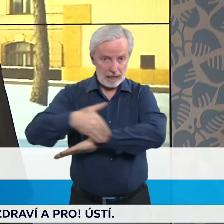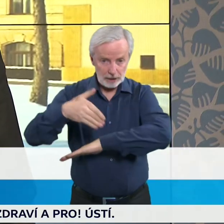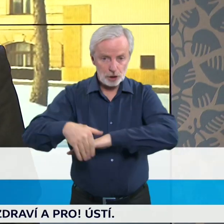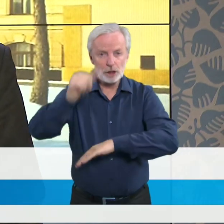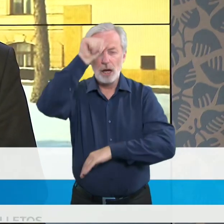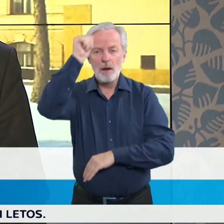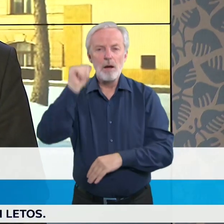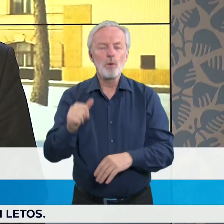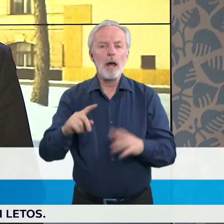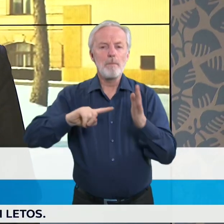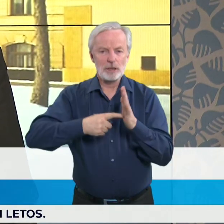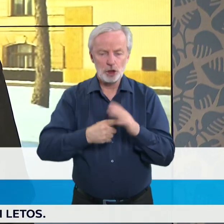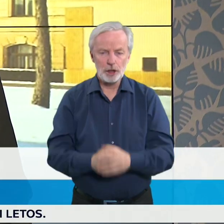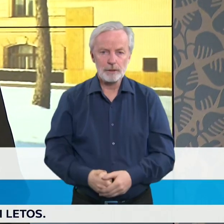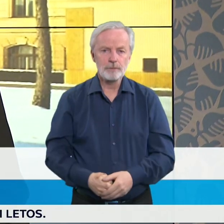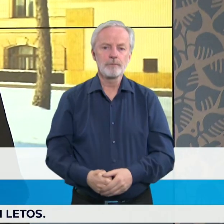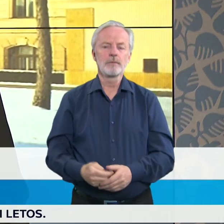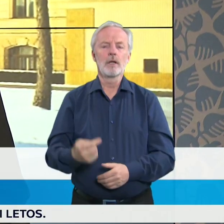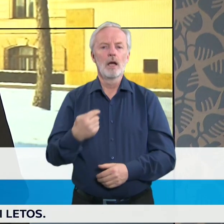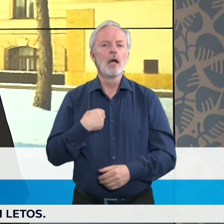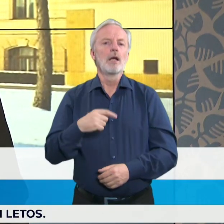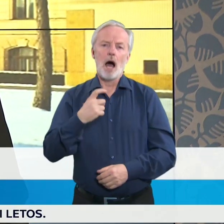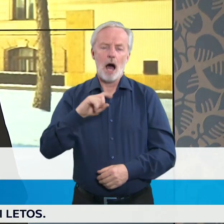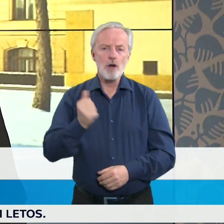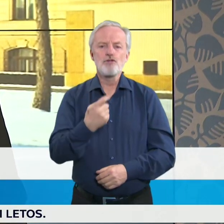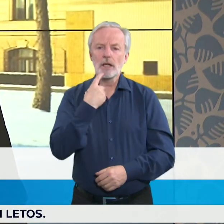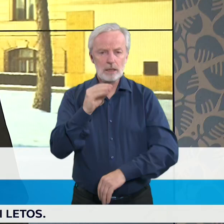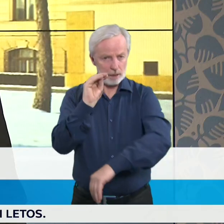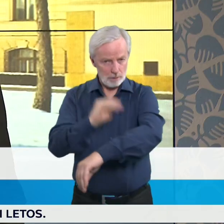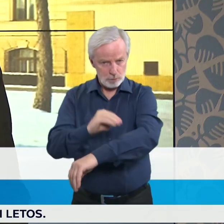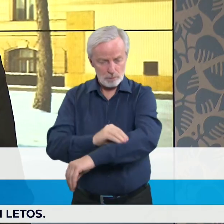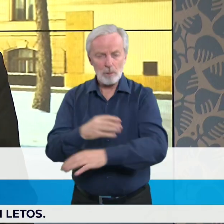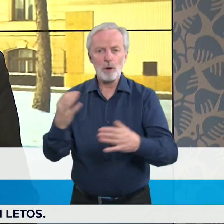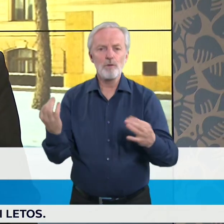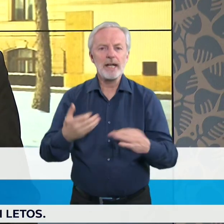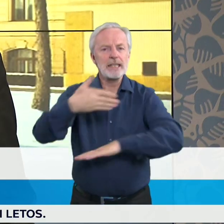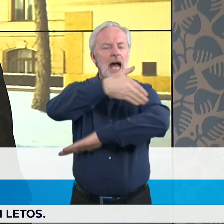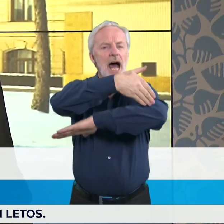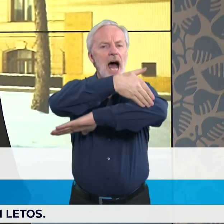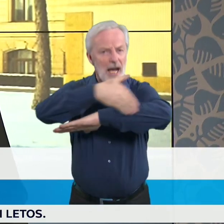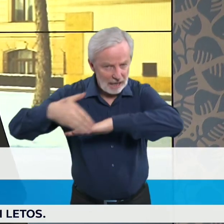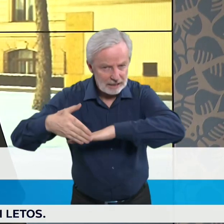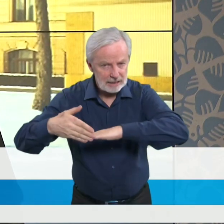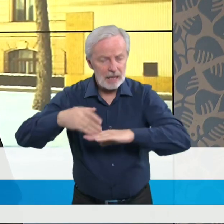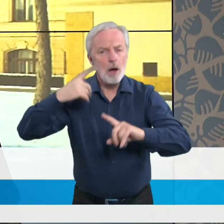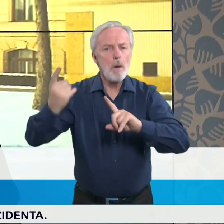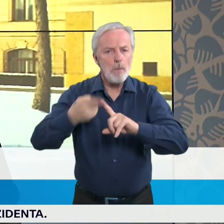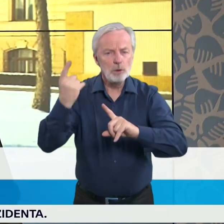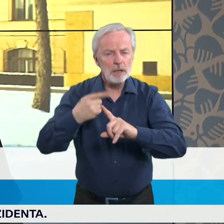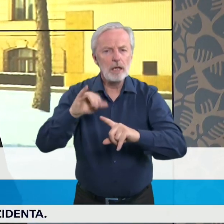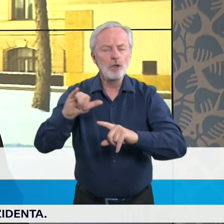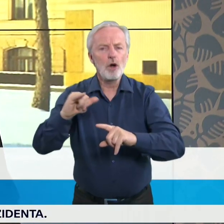Blatného z detaily, co se víče opatření, které bude mít vliv na podmínky pro cestování do České republiky.